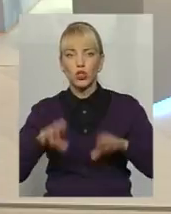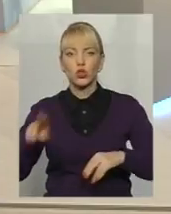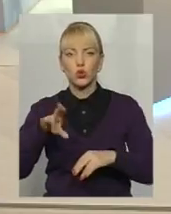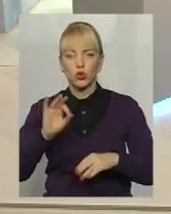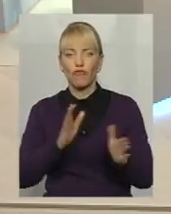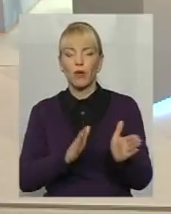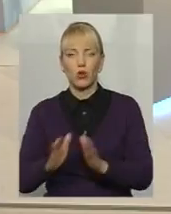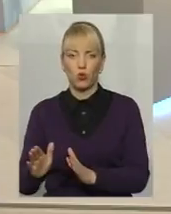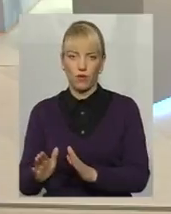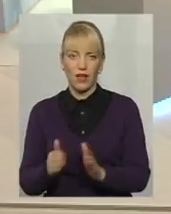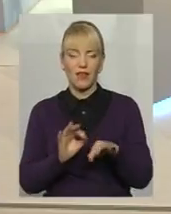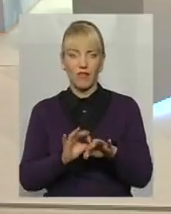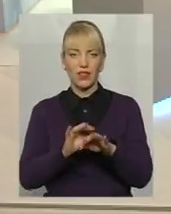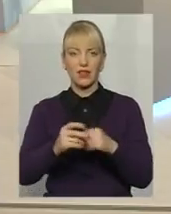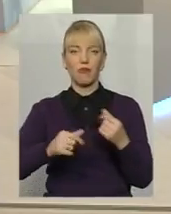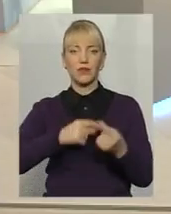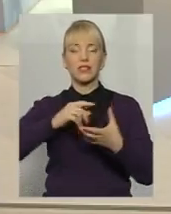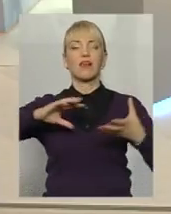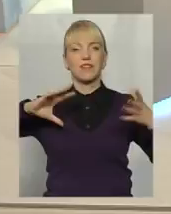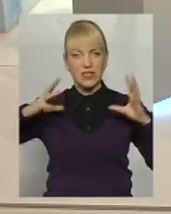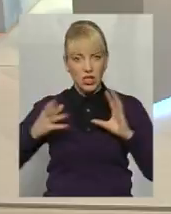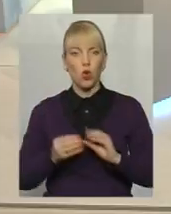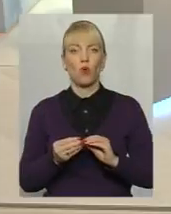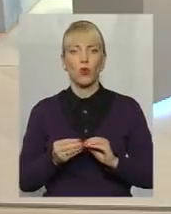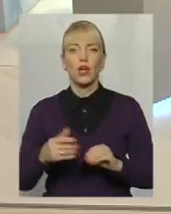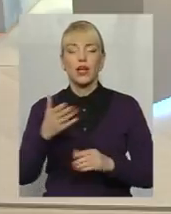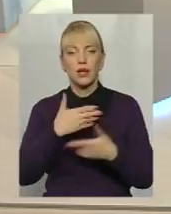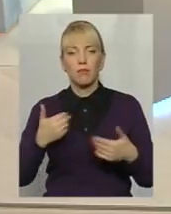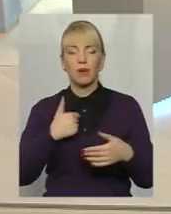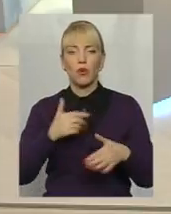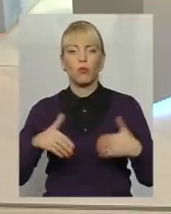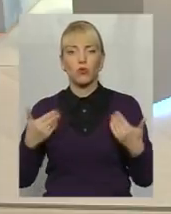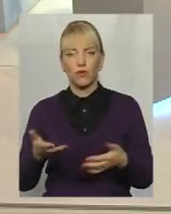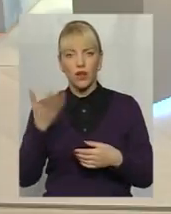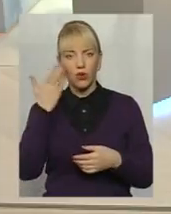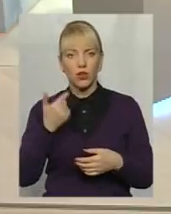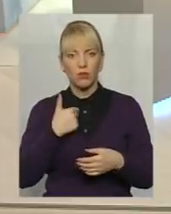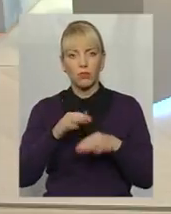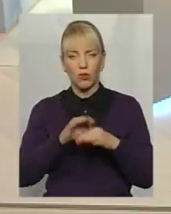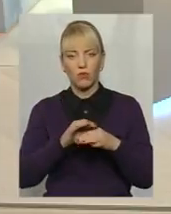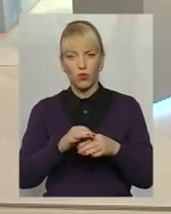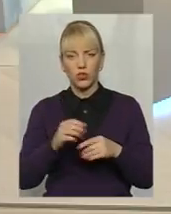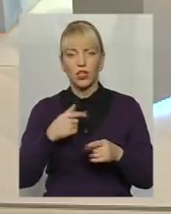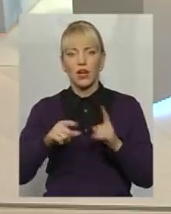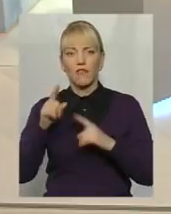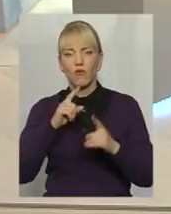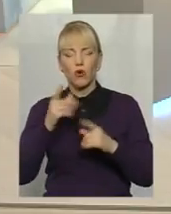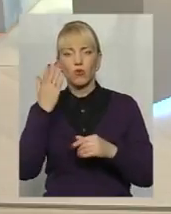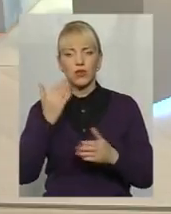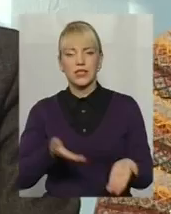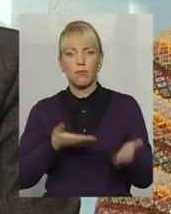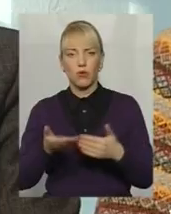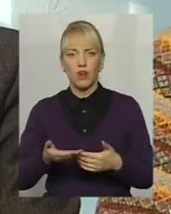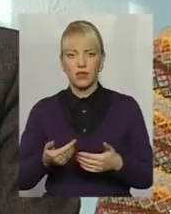впорядкування ведення бізнесу в цілому. І ми в свій час пропонували, от в липні місці проводили форум, коли запросили поважних людей,